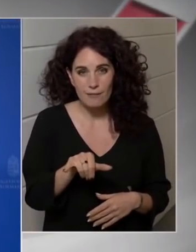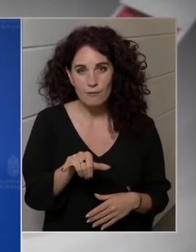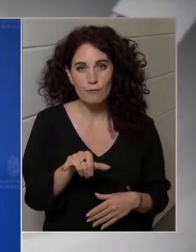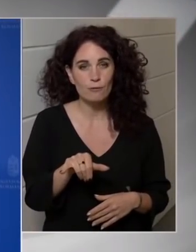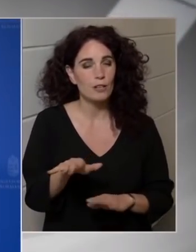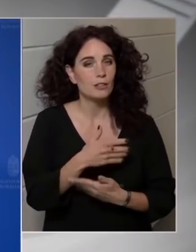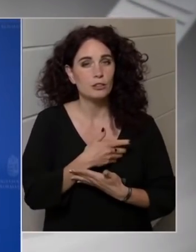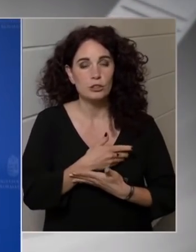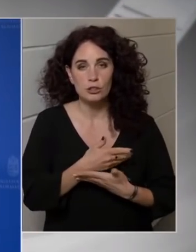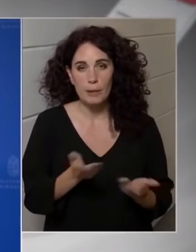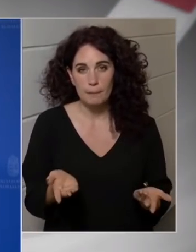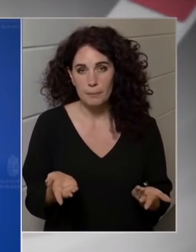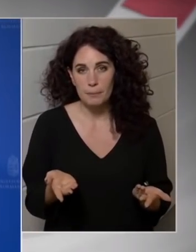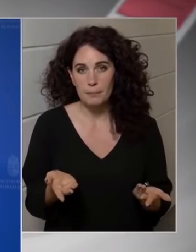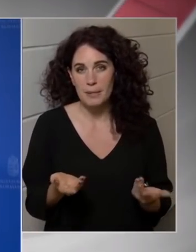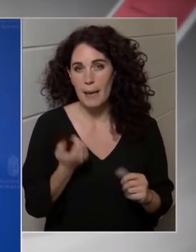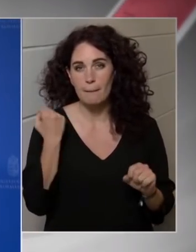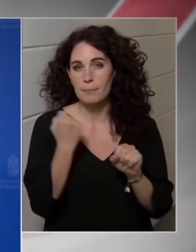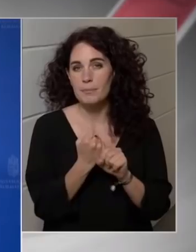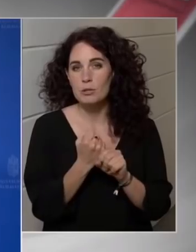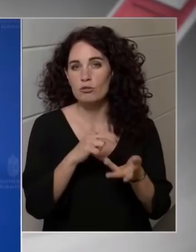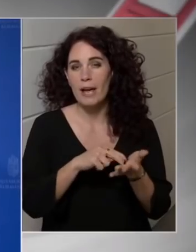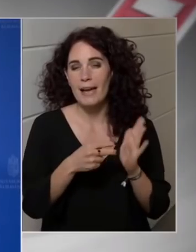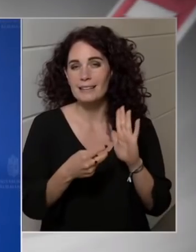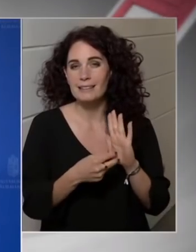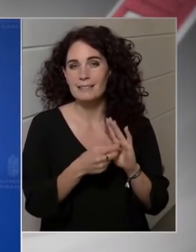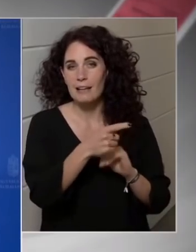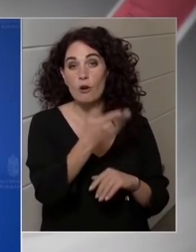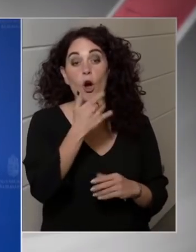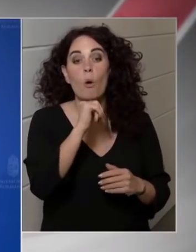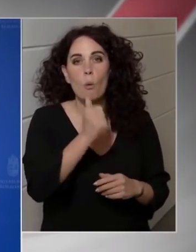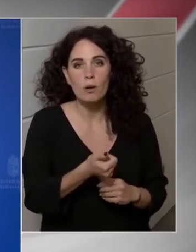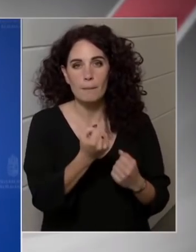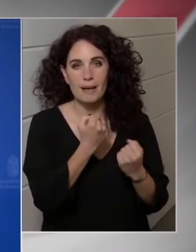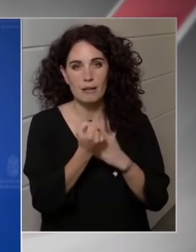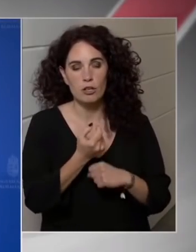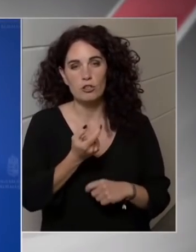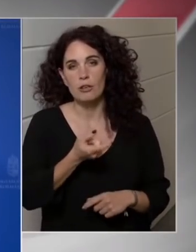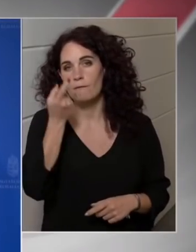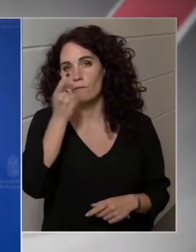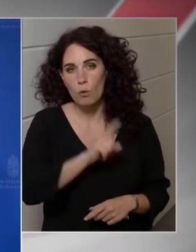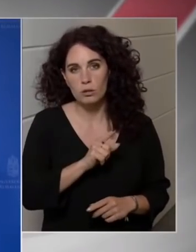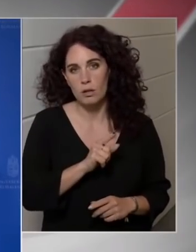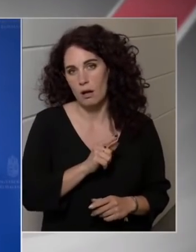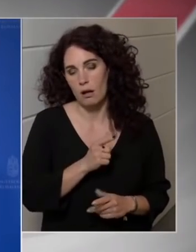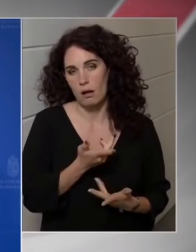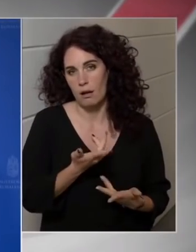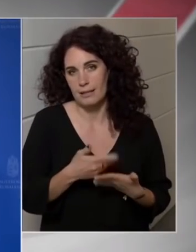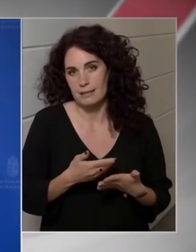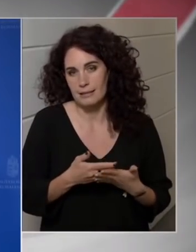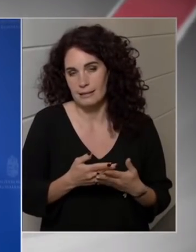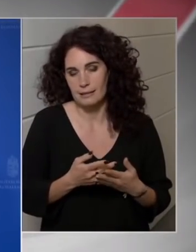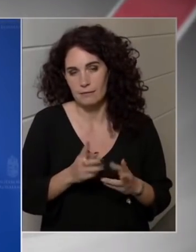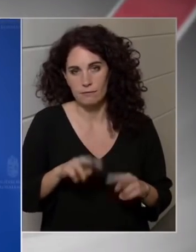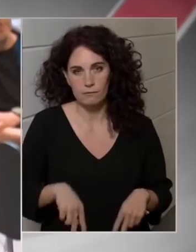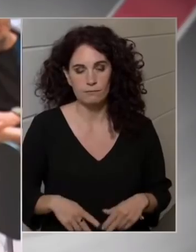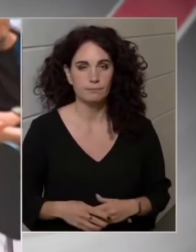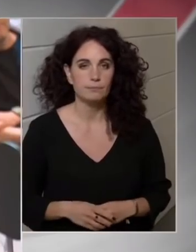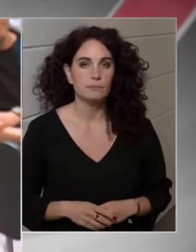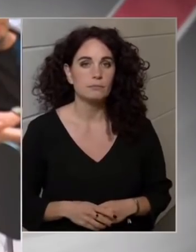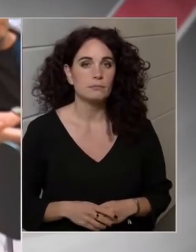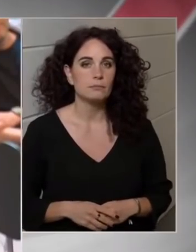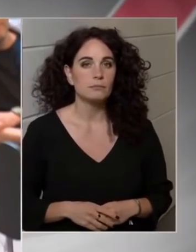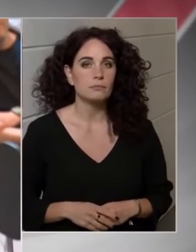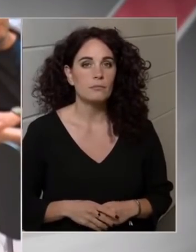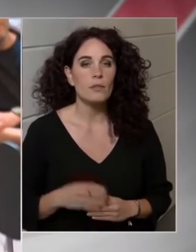semmilyen bizottsági terv, ha holnap megállapodnánk, akkor sem beszélyeztetné. Tehát a végső